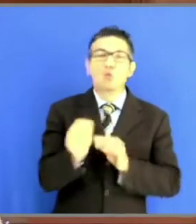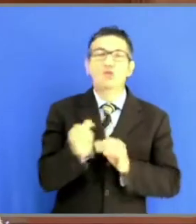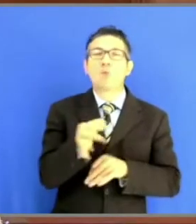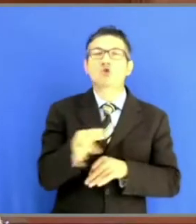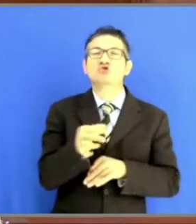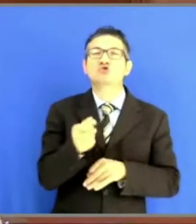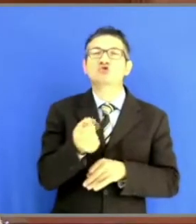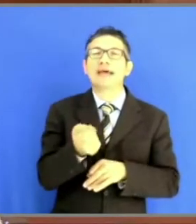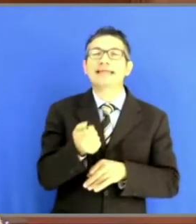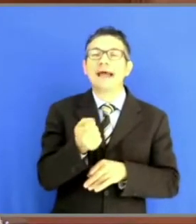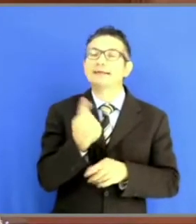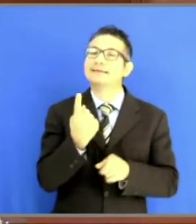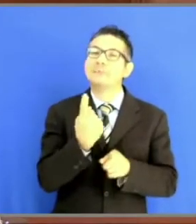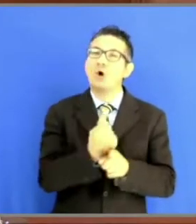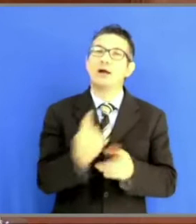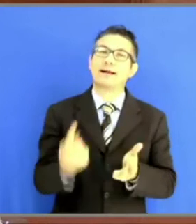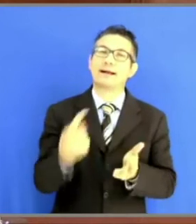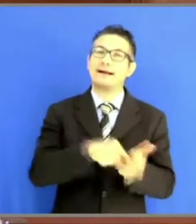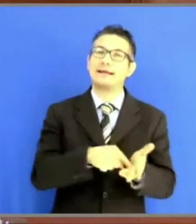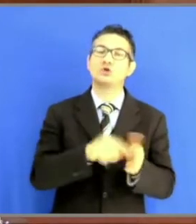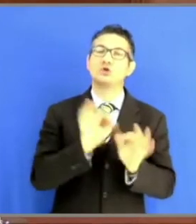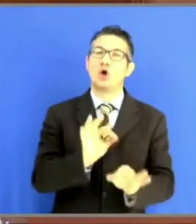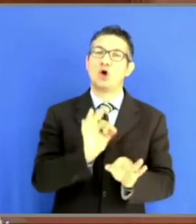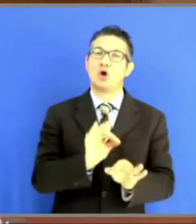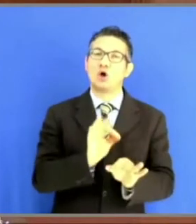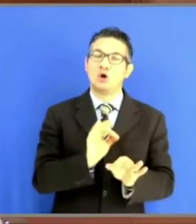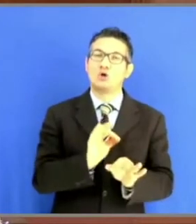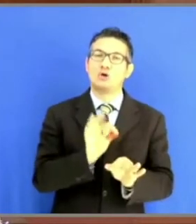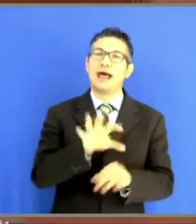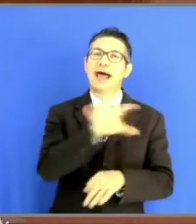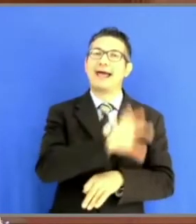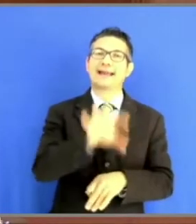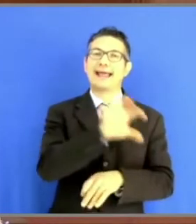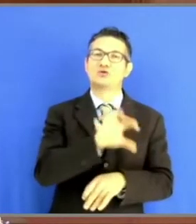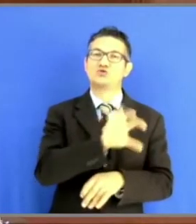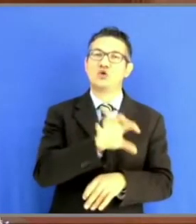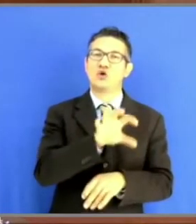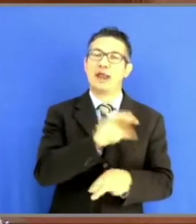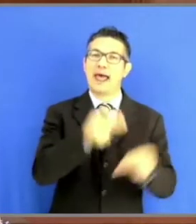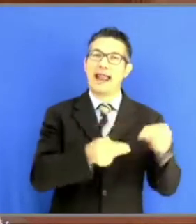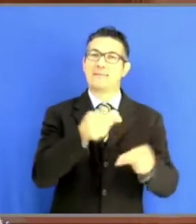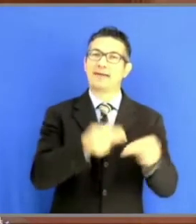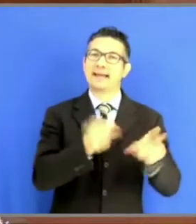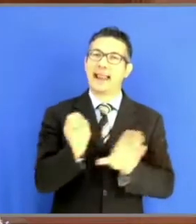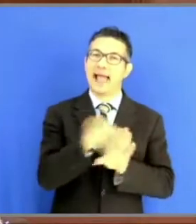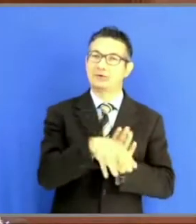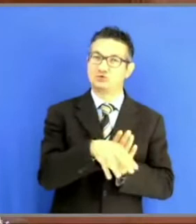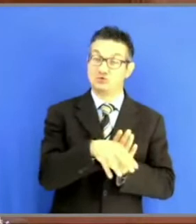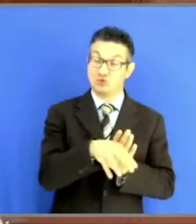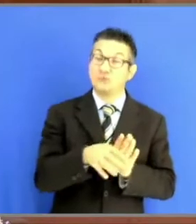disponibilità della nostra Regione. C'è